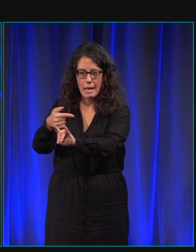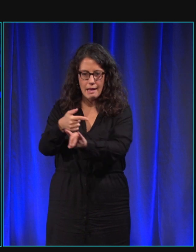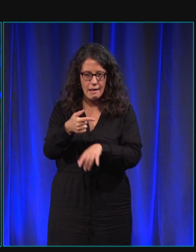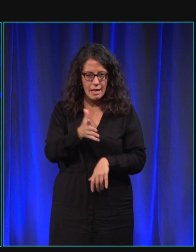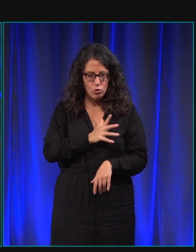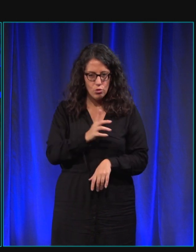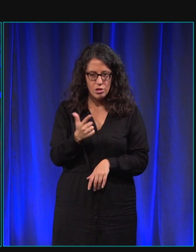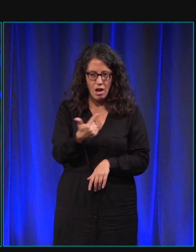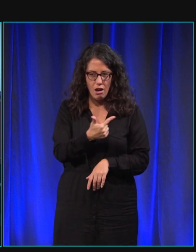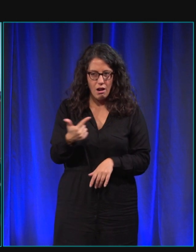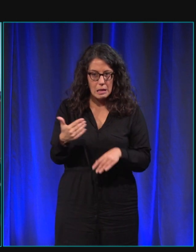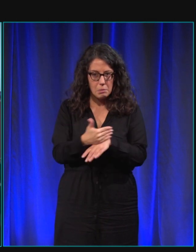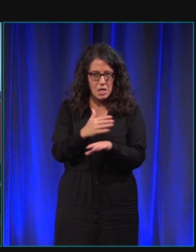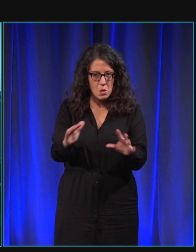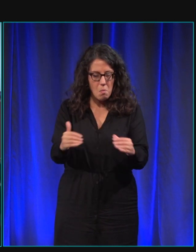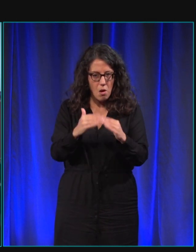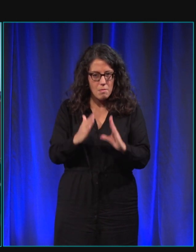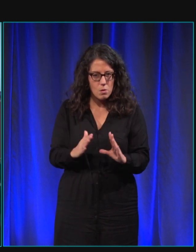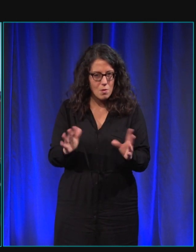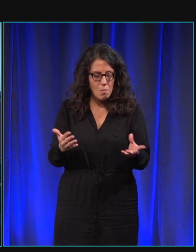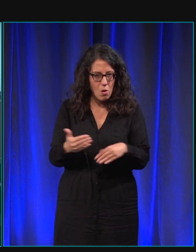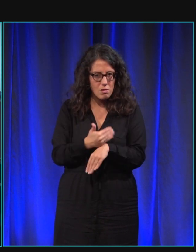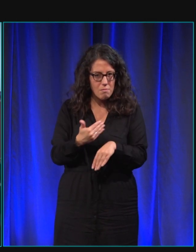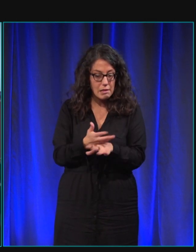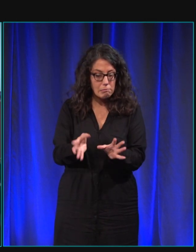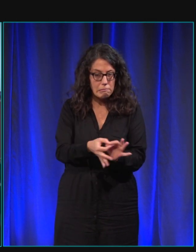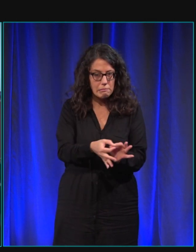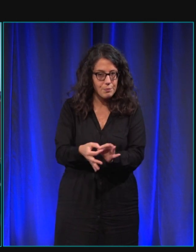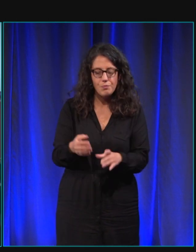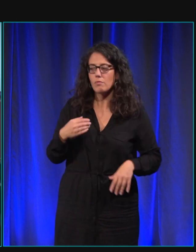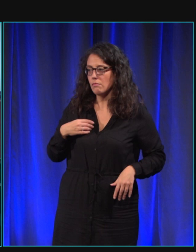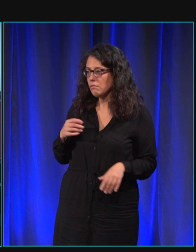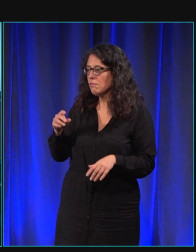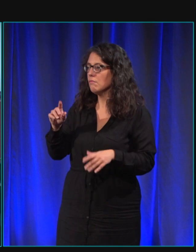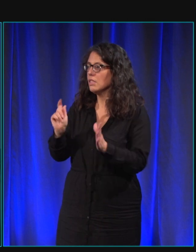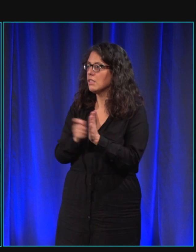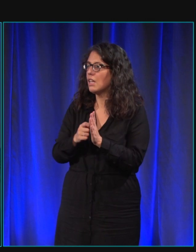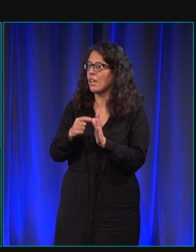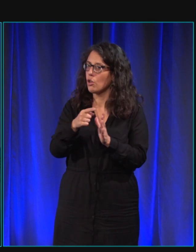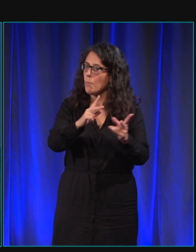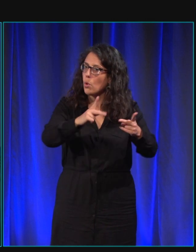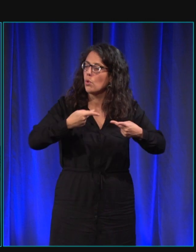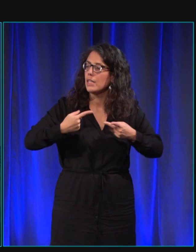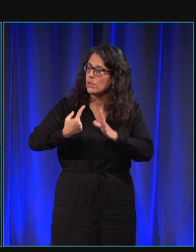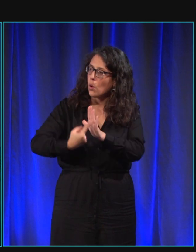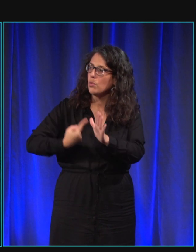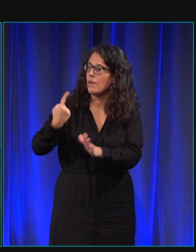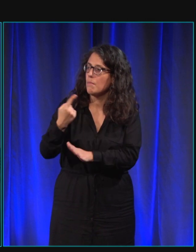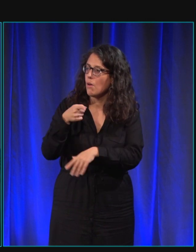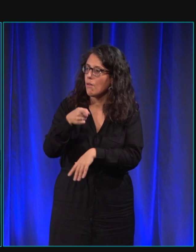? alors déjà quand j'ai eu une période de renouvellement on a essayé donc